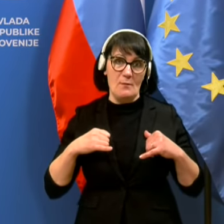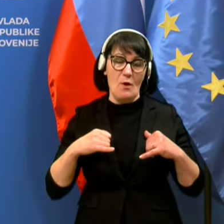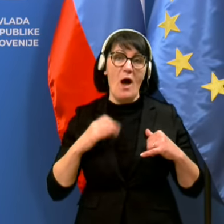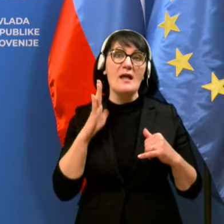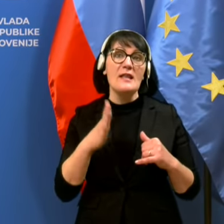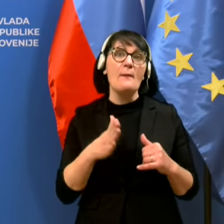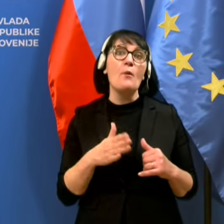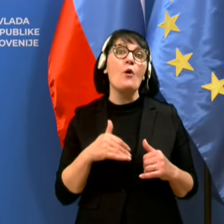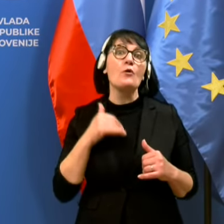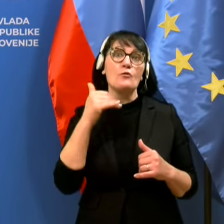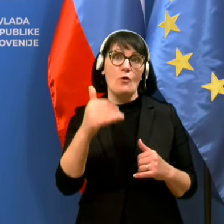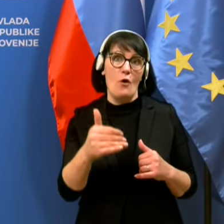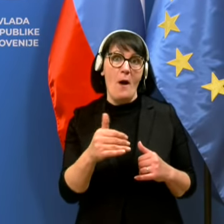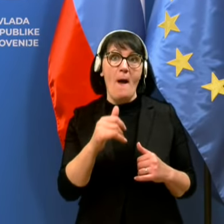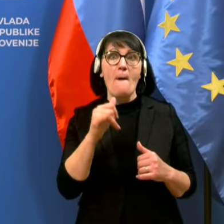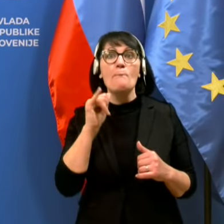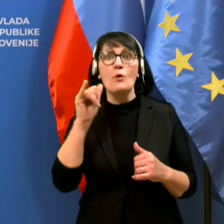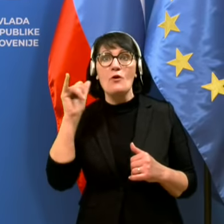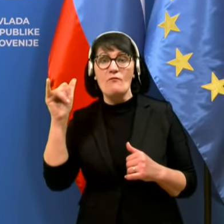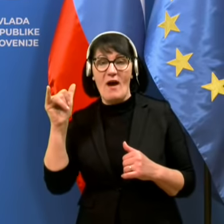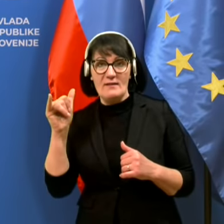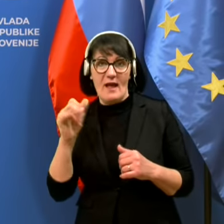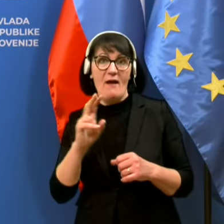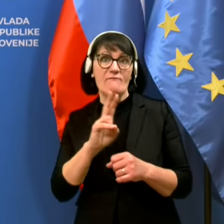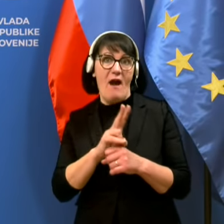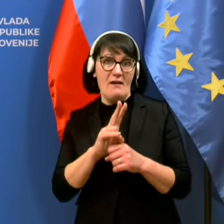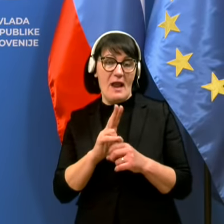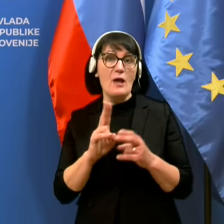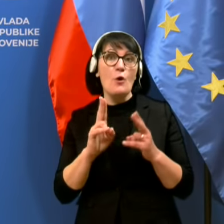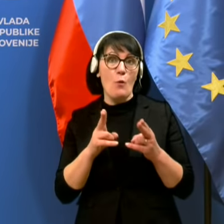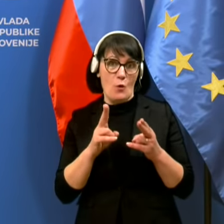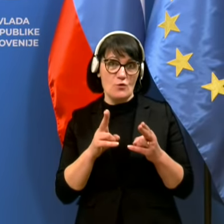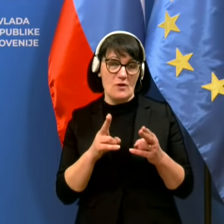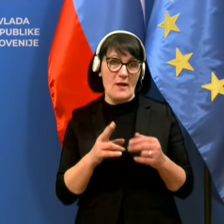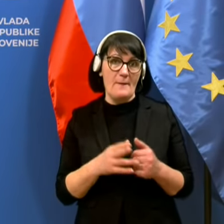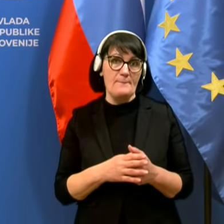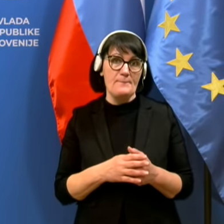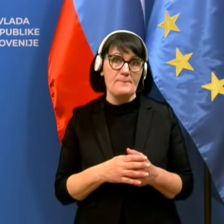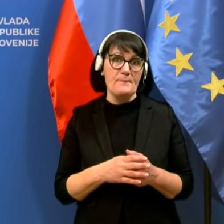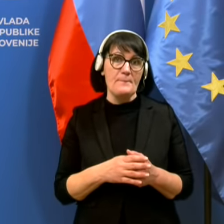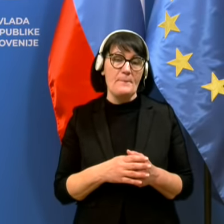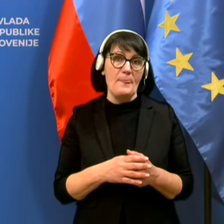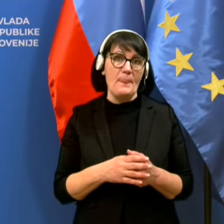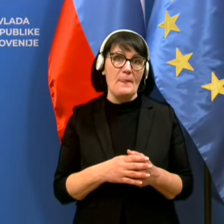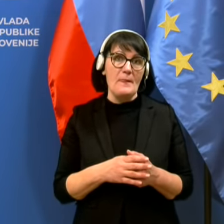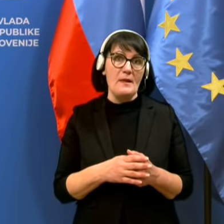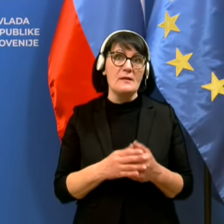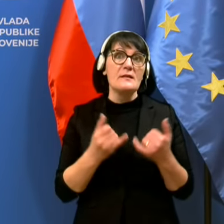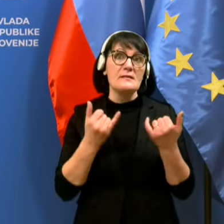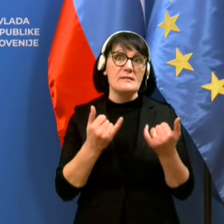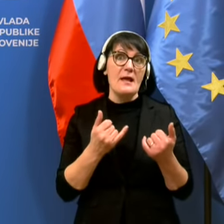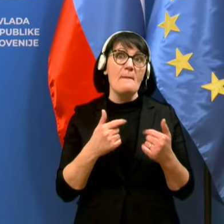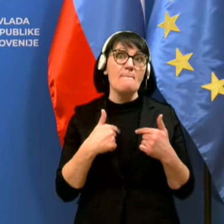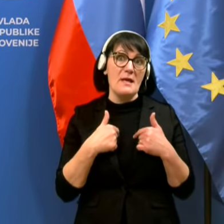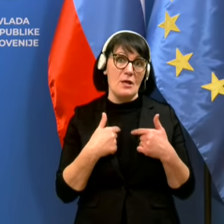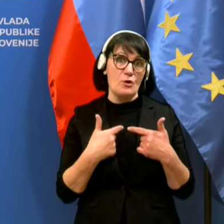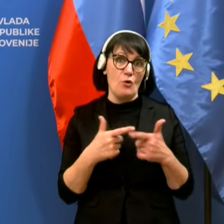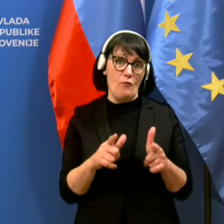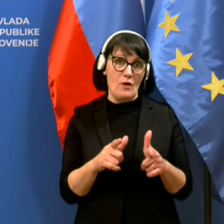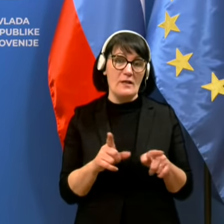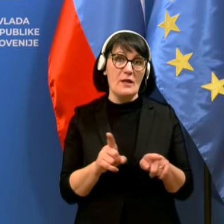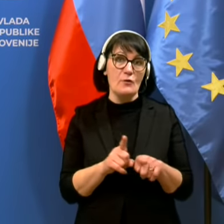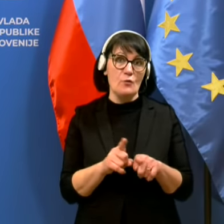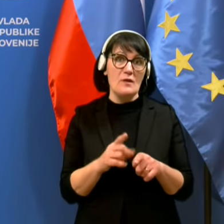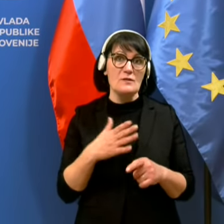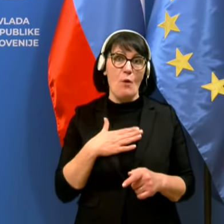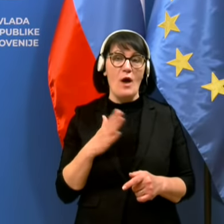bila potovanja omogočena in varna. Zdaj, dovolite mi tudi z